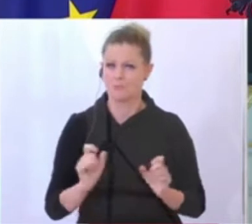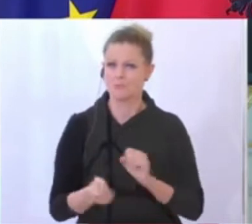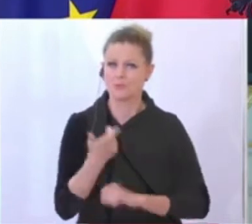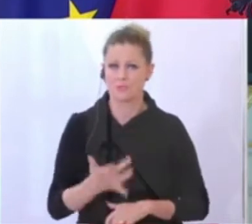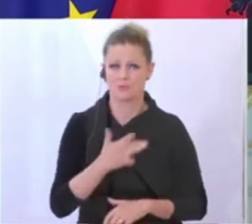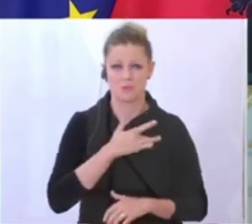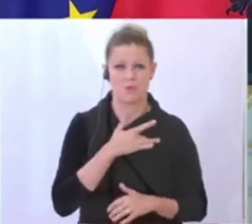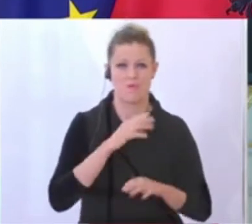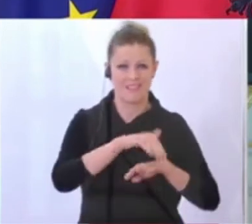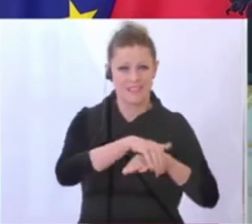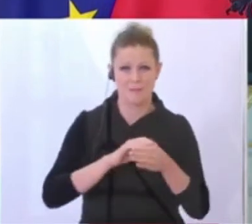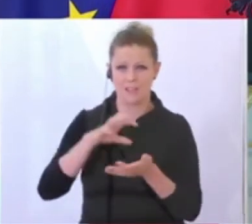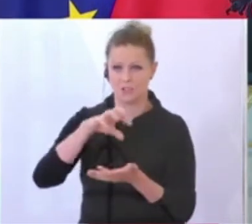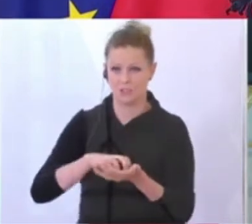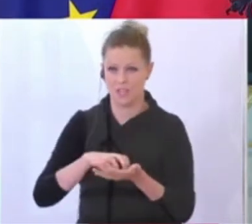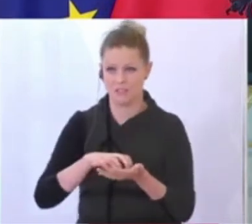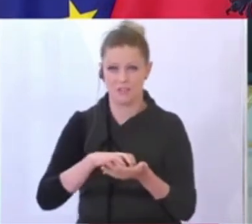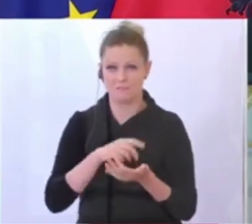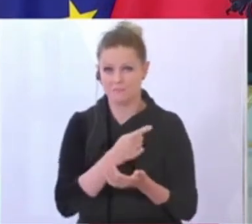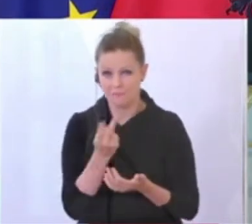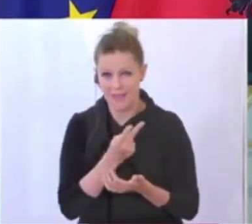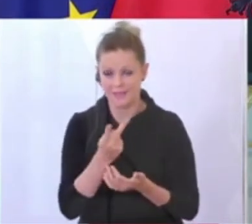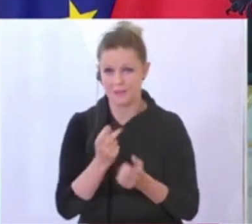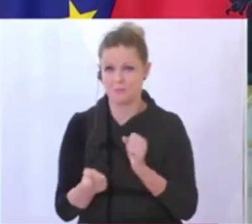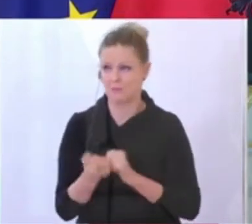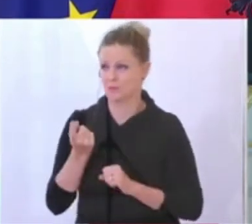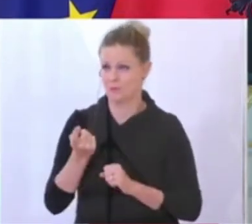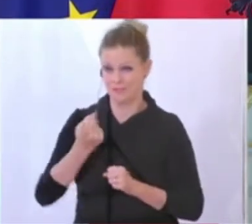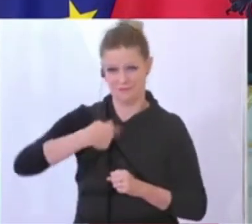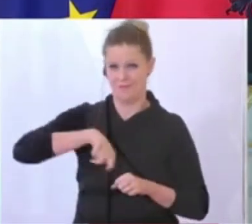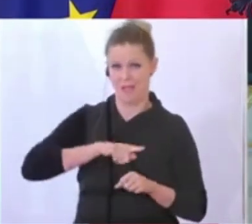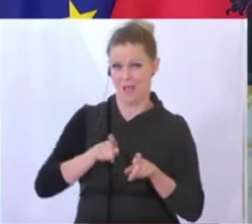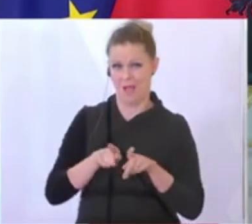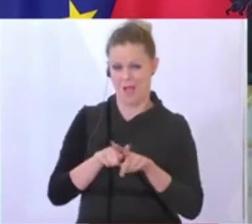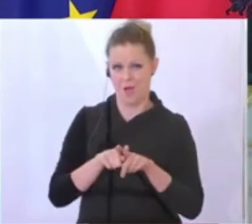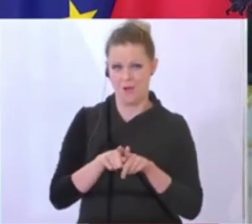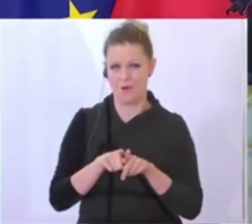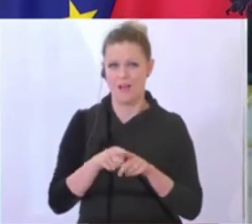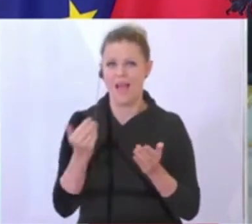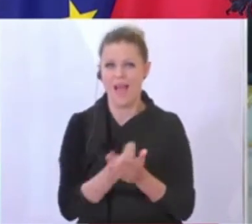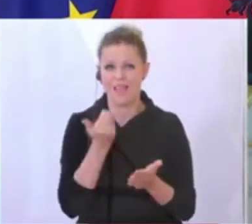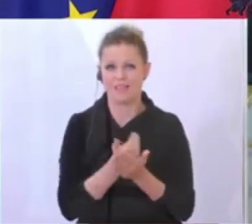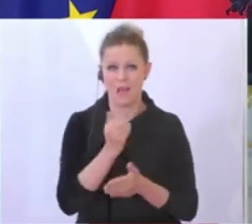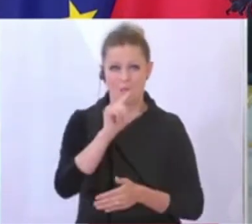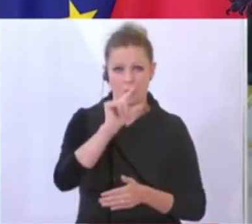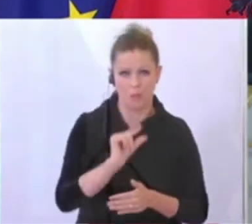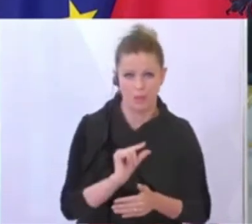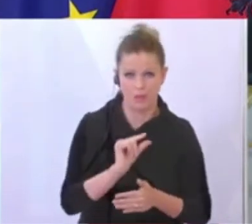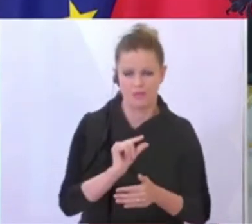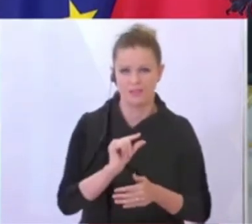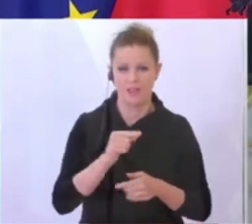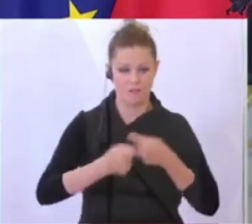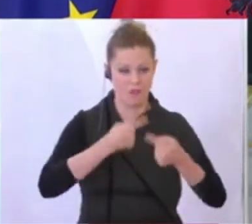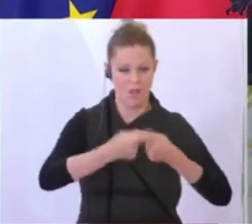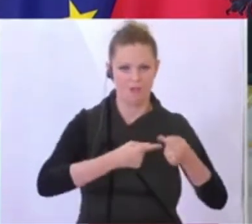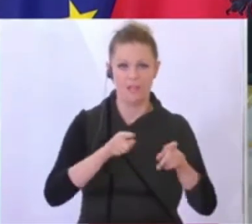die Gemeinden und Städte, wenn auch sie, so wie wir alle, weniger Einnahmen haben für laufende Vorhaben, aber auch für das, was beispielsweise